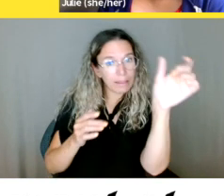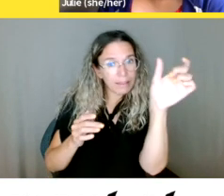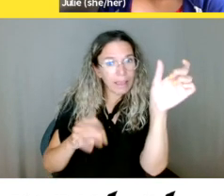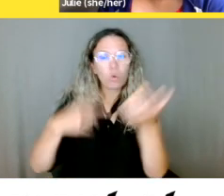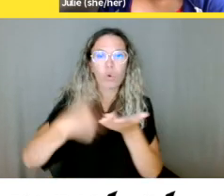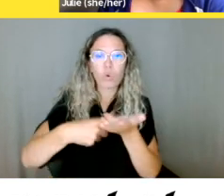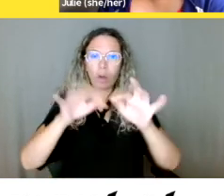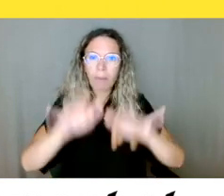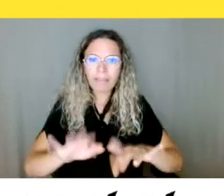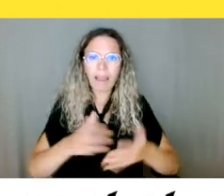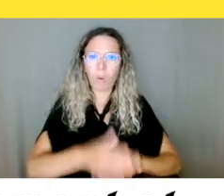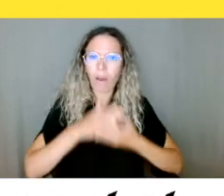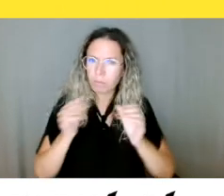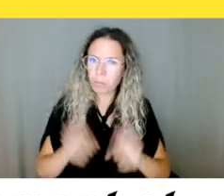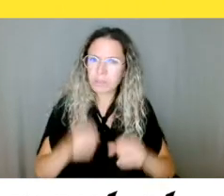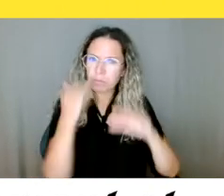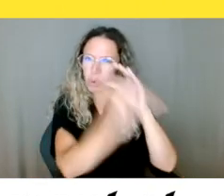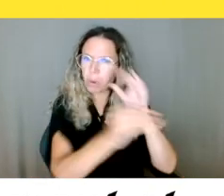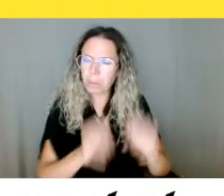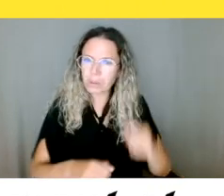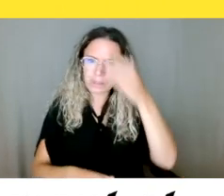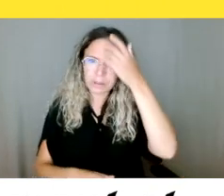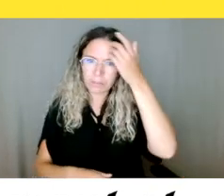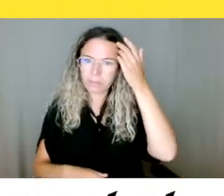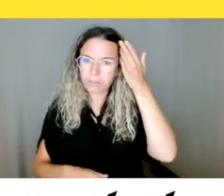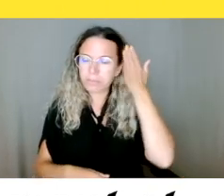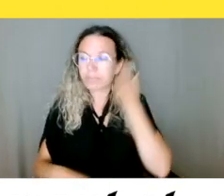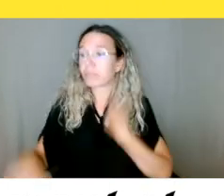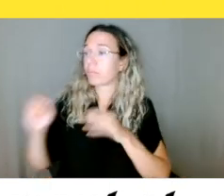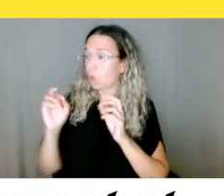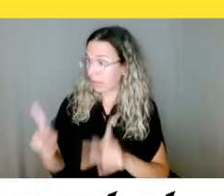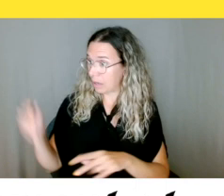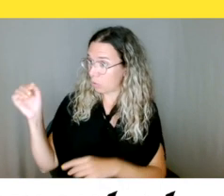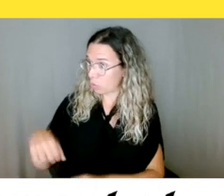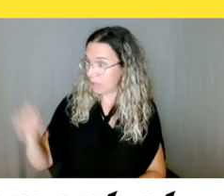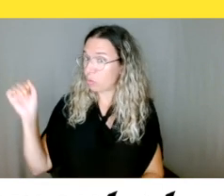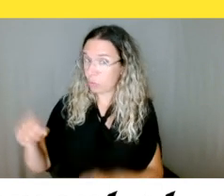est une bonne... C'est ce que je ferais en premier avant d'y aller avec des recours